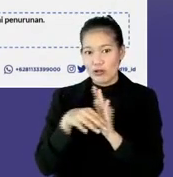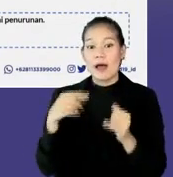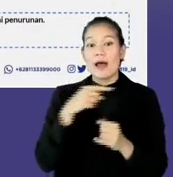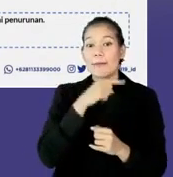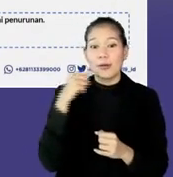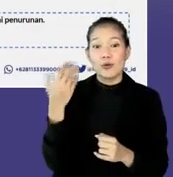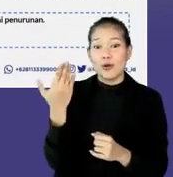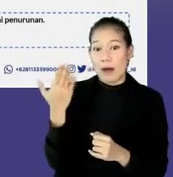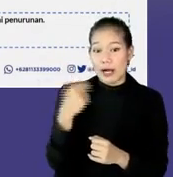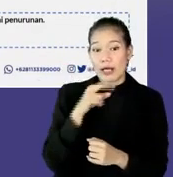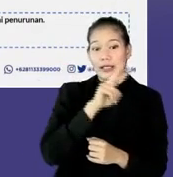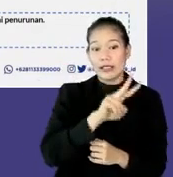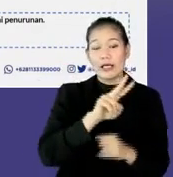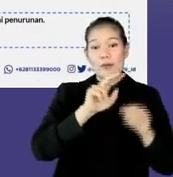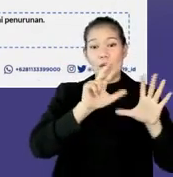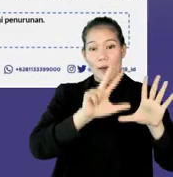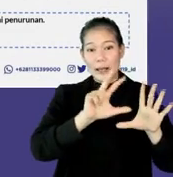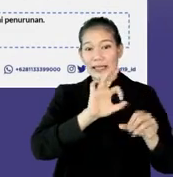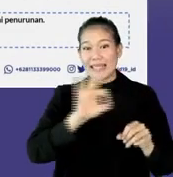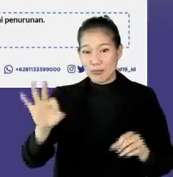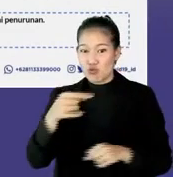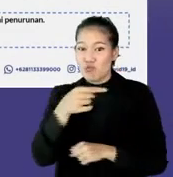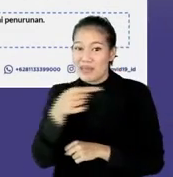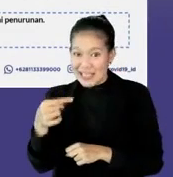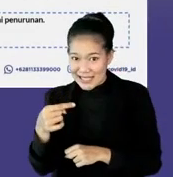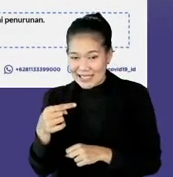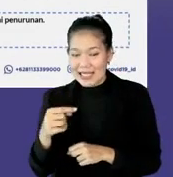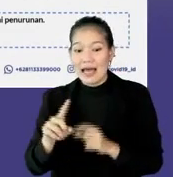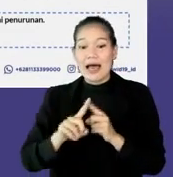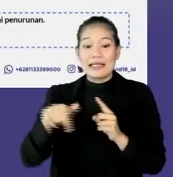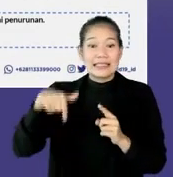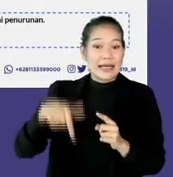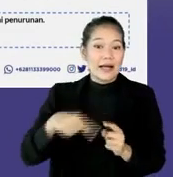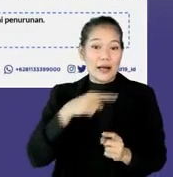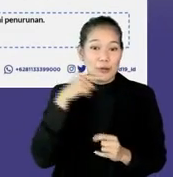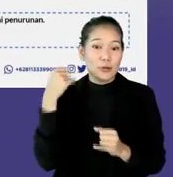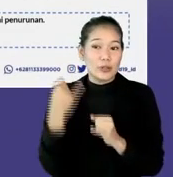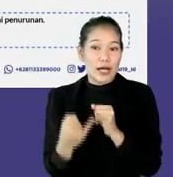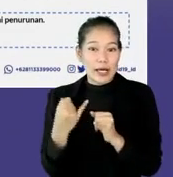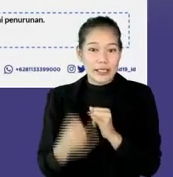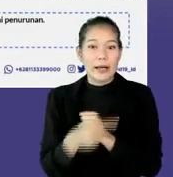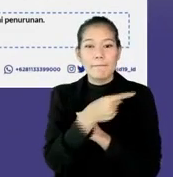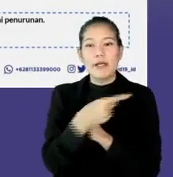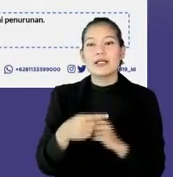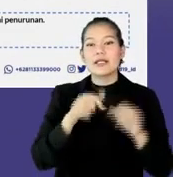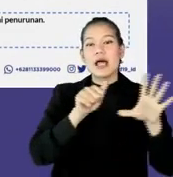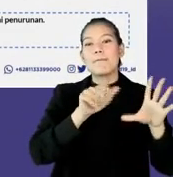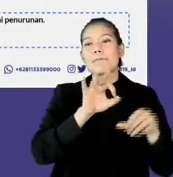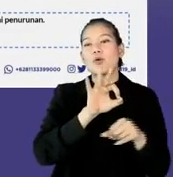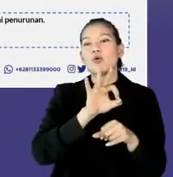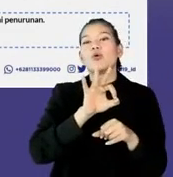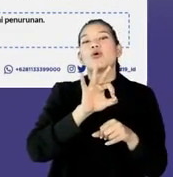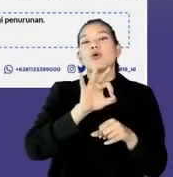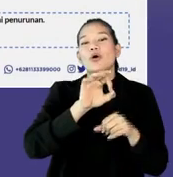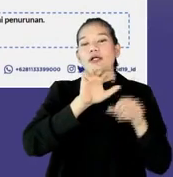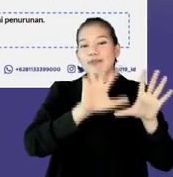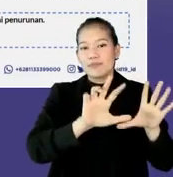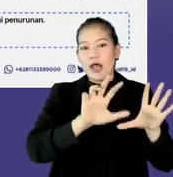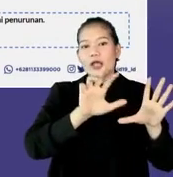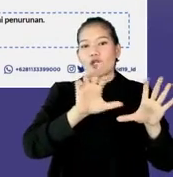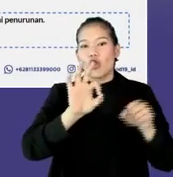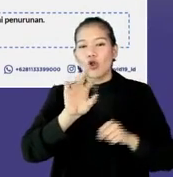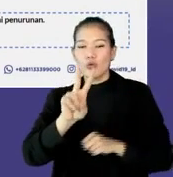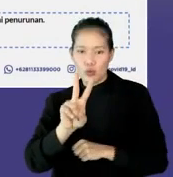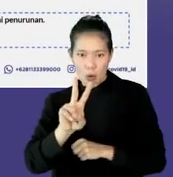lalu minusnya 38 ribu kasus aktif. Saat ini di pekan terakhir kita mampu menurunkan minus 60 ribu 902